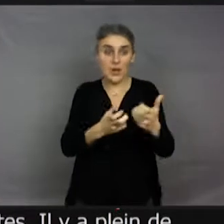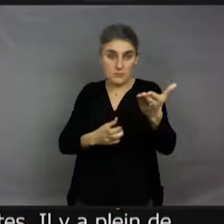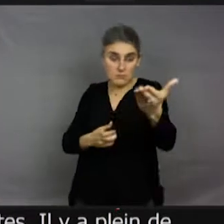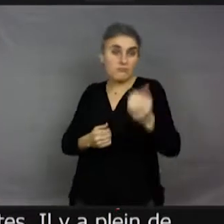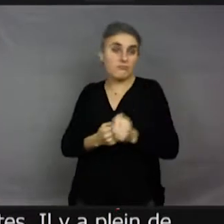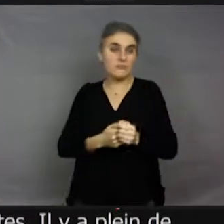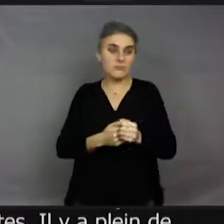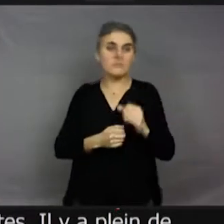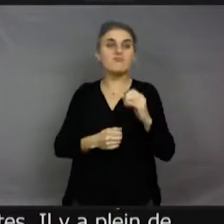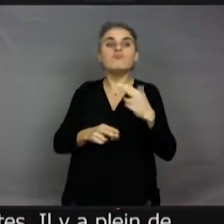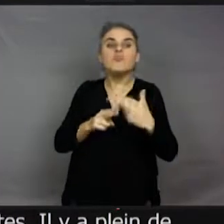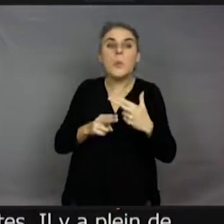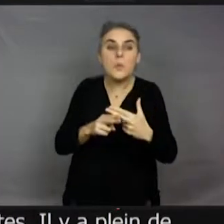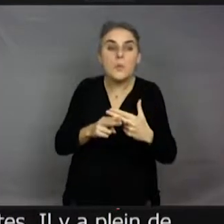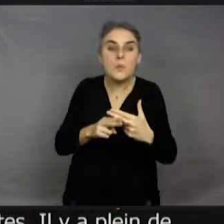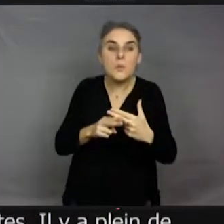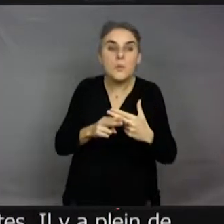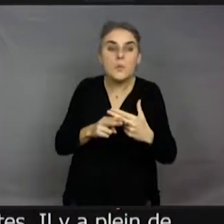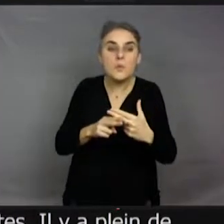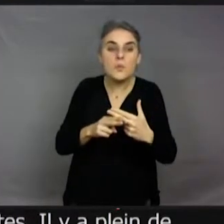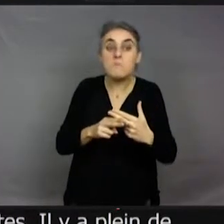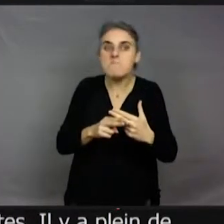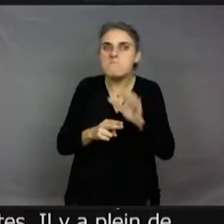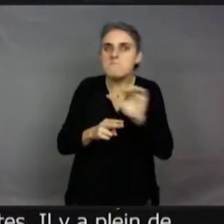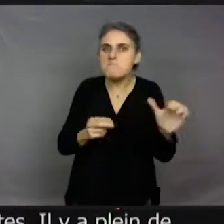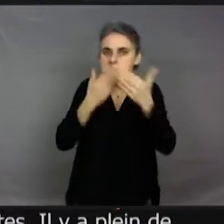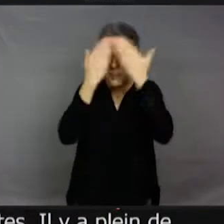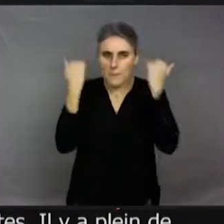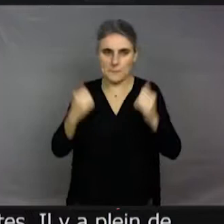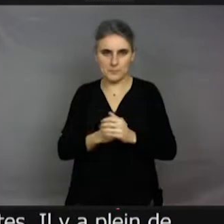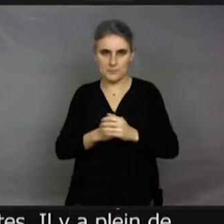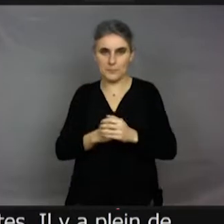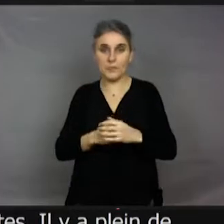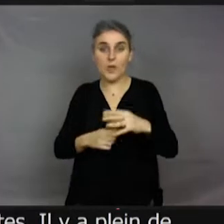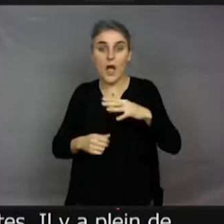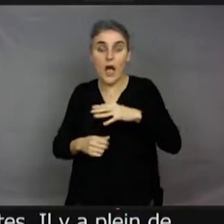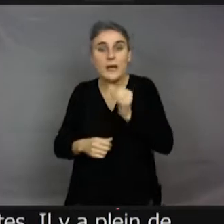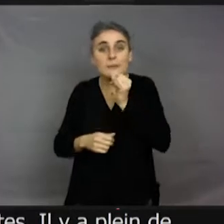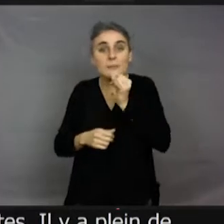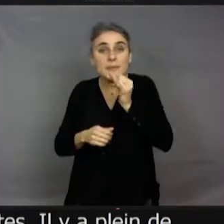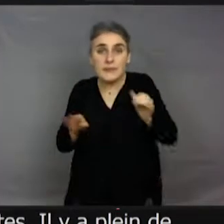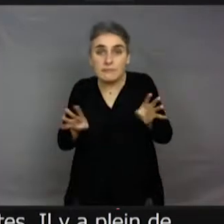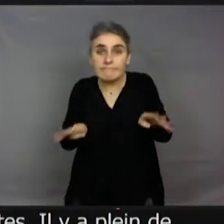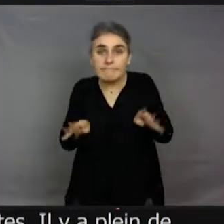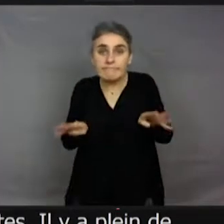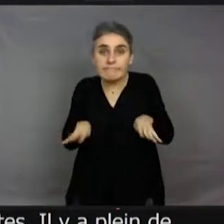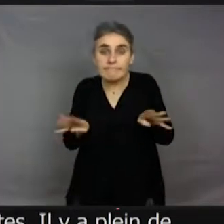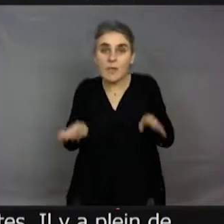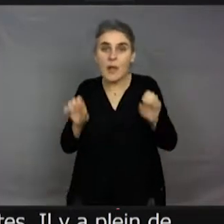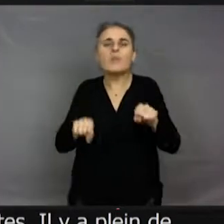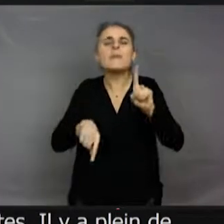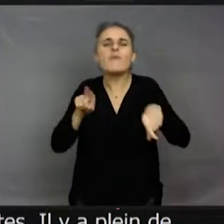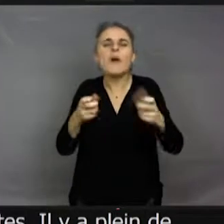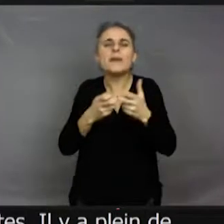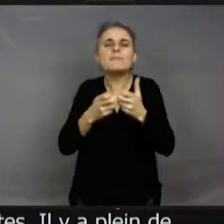de petites punaises aquatiques que vous pouvez voir. Vous voyez, elles ont des pattes rameuses. On peut voir ces punaises quand parfois, on laisse une...